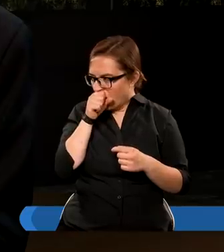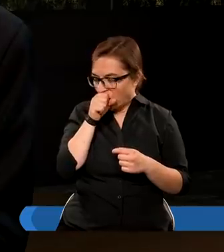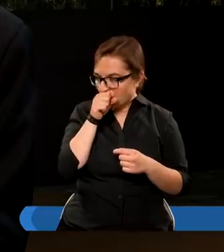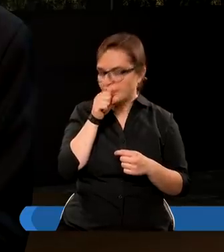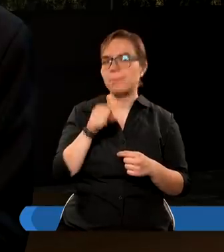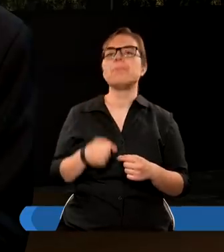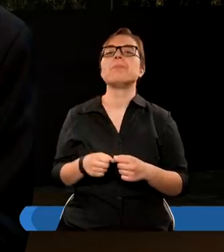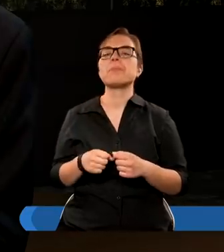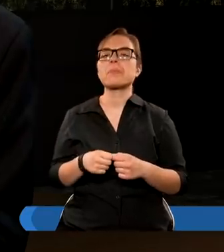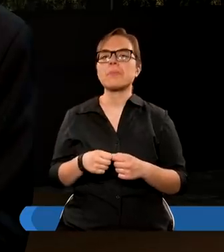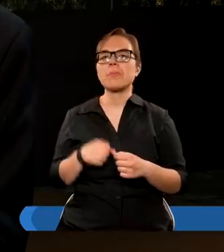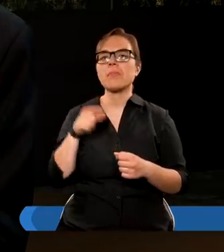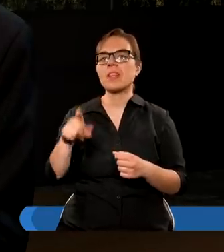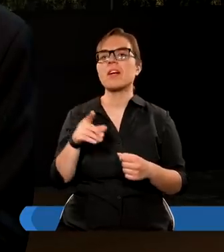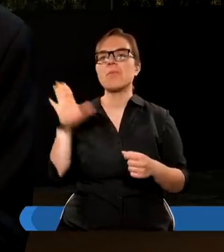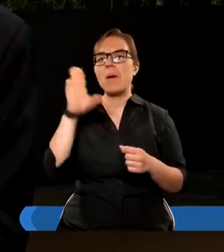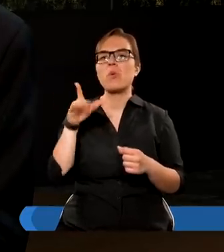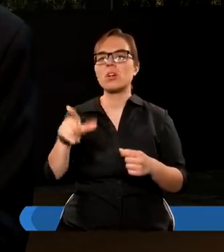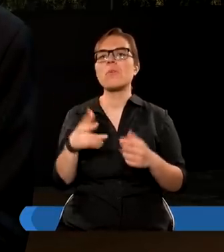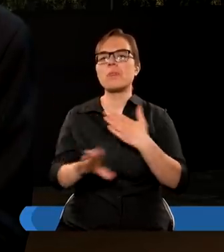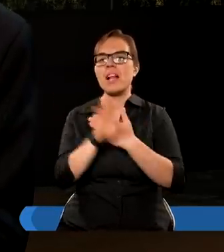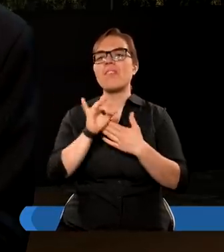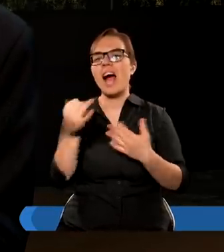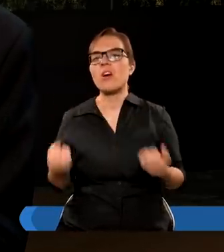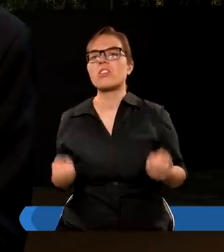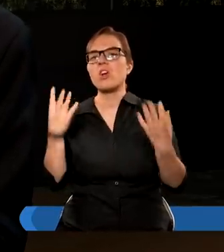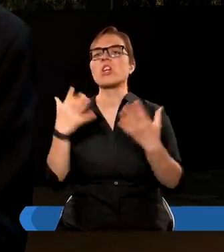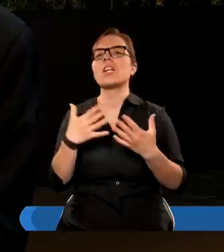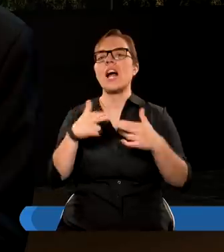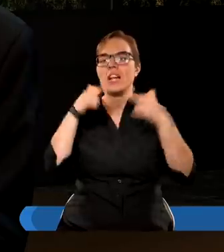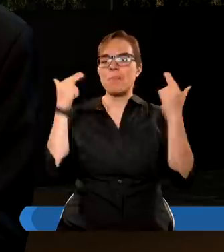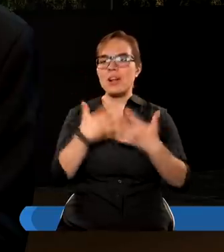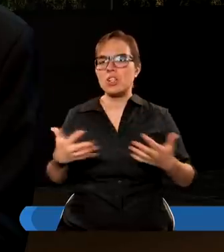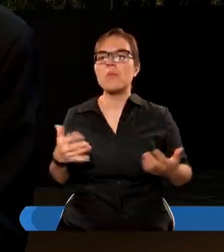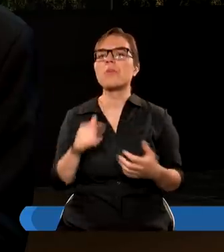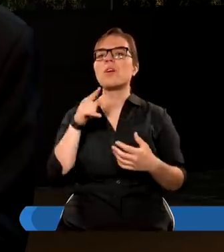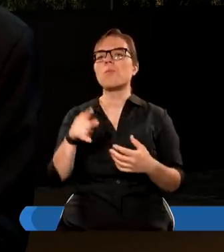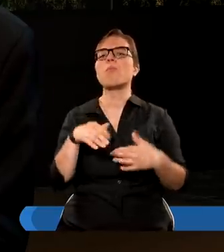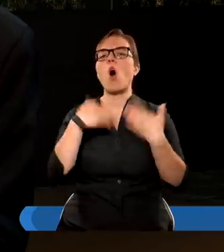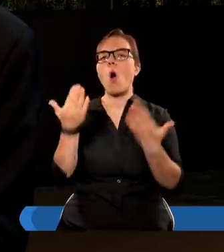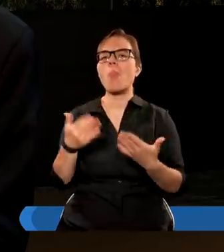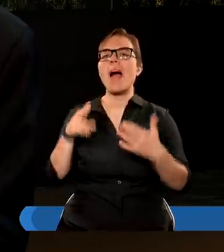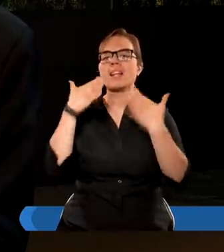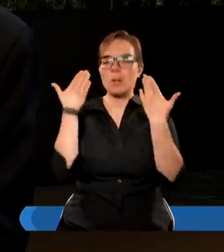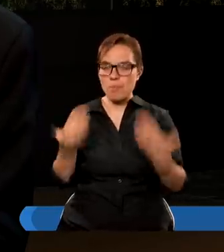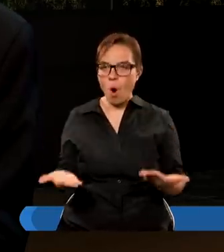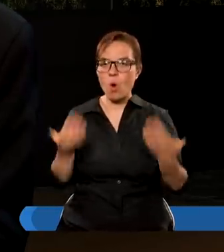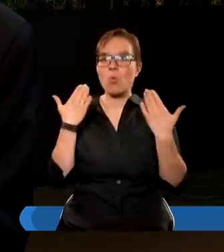Pana Boga, przedstawiając go jako stworzyciela ziemi, tam pada słowo oddajcie pokłon.